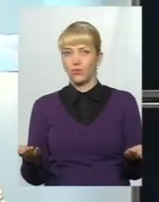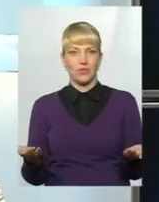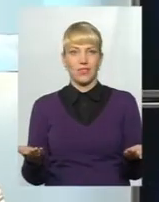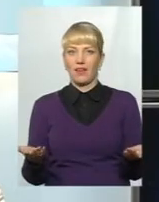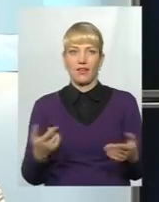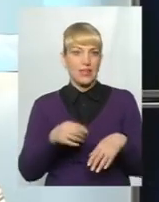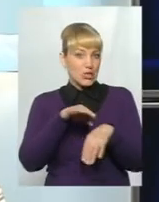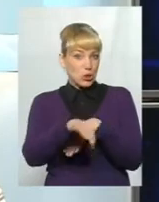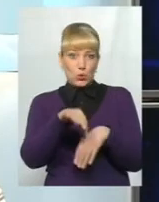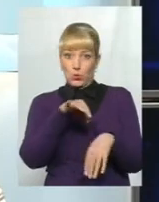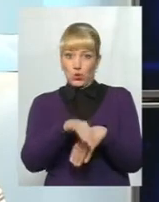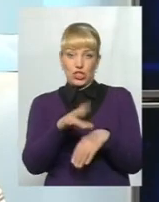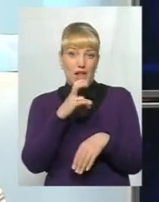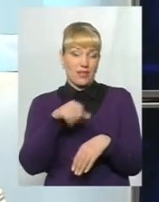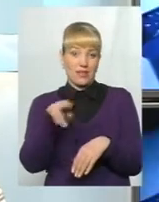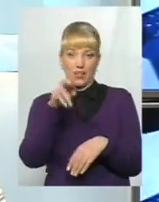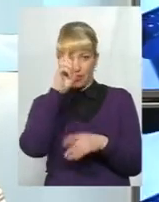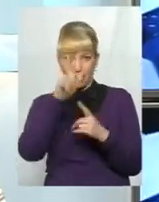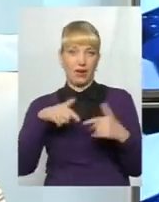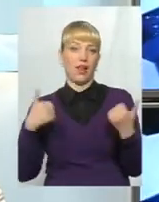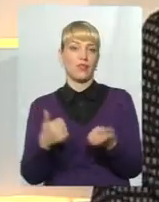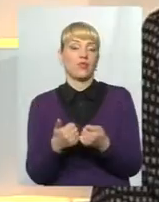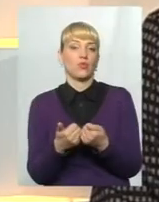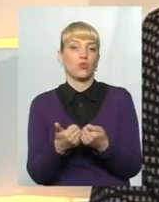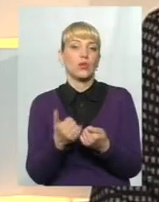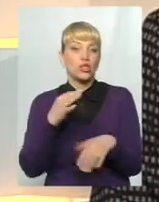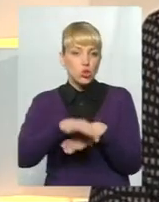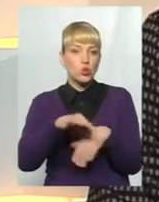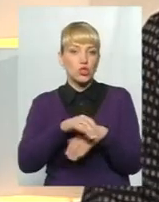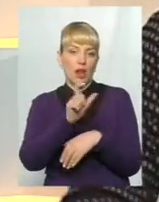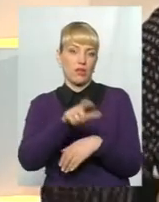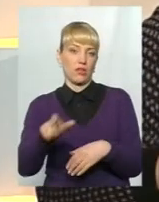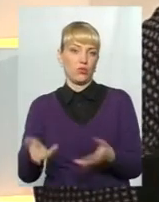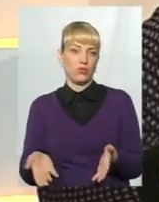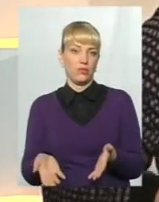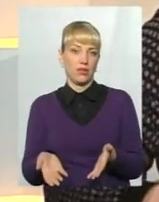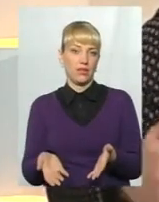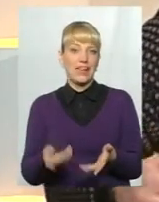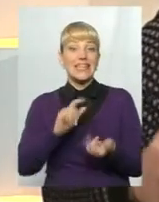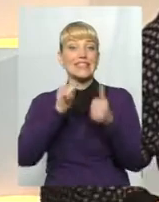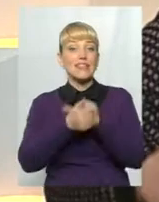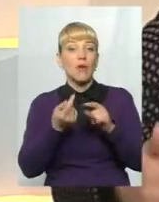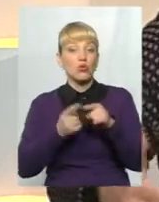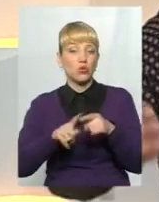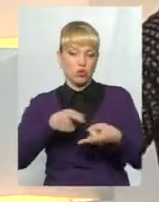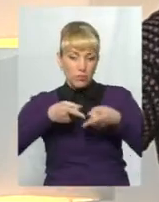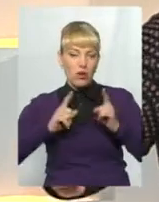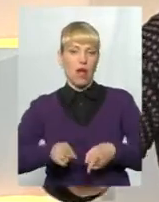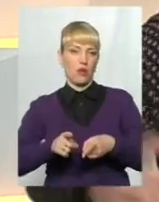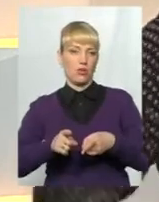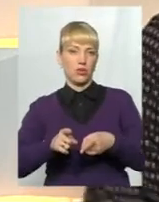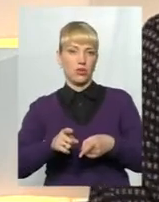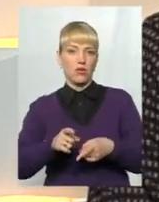знущання над країною і знущання над людьми, замість того, аби реально, ефективно